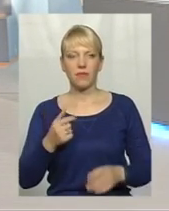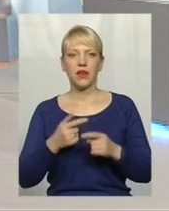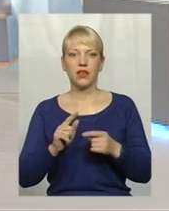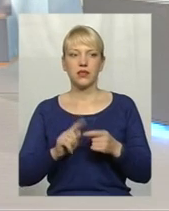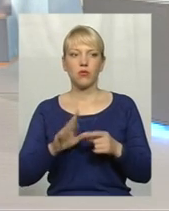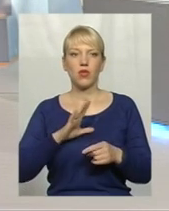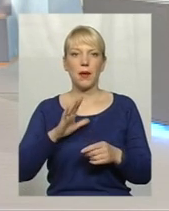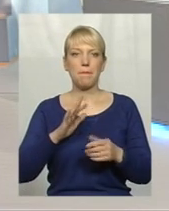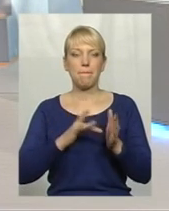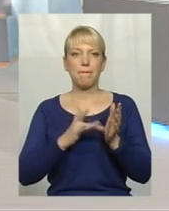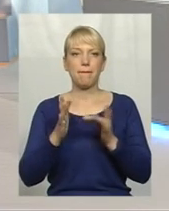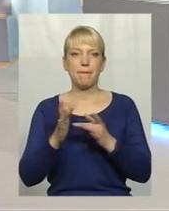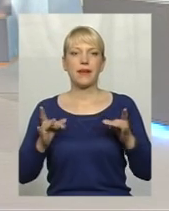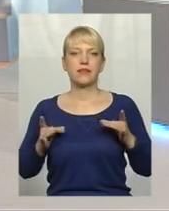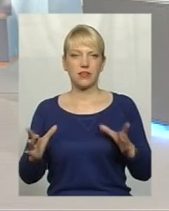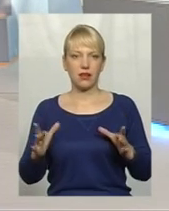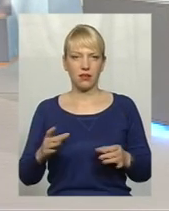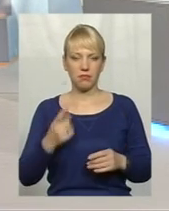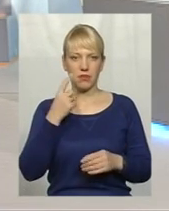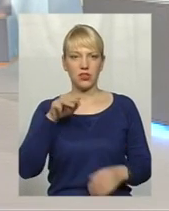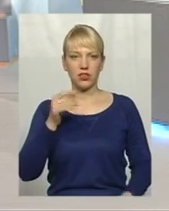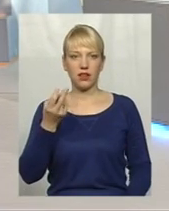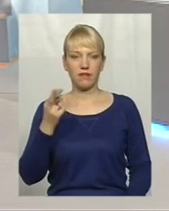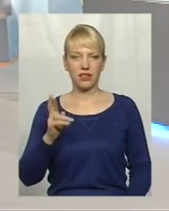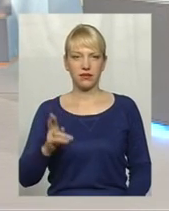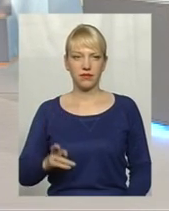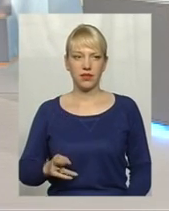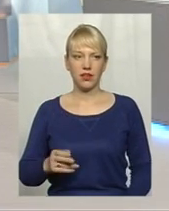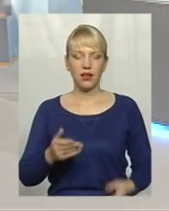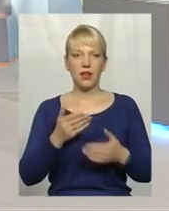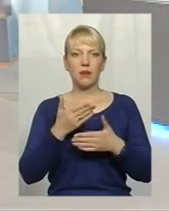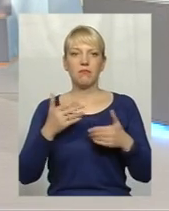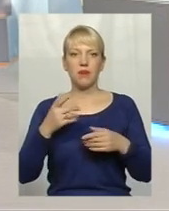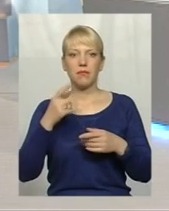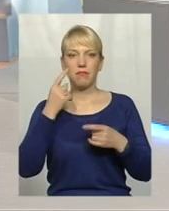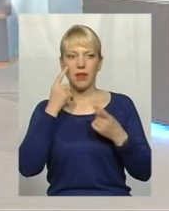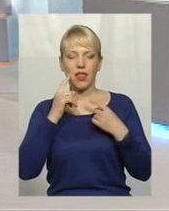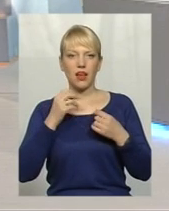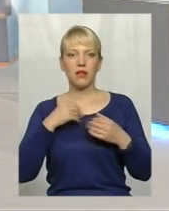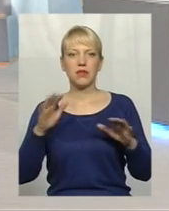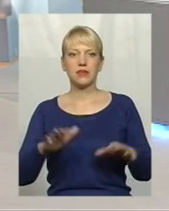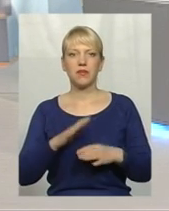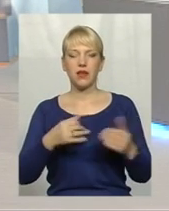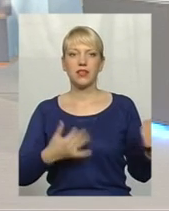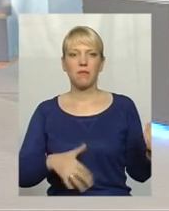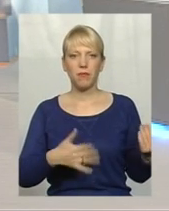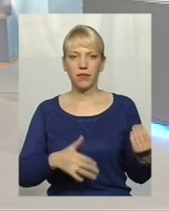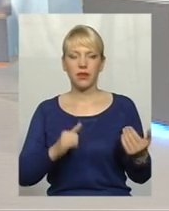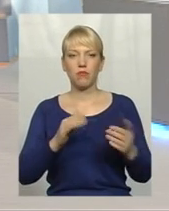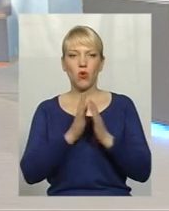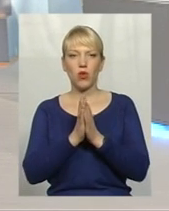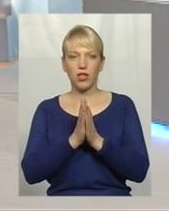Пасха на перше травня. Вони плакали, ми співали на гітарах, ми молились під гітару,